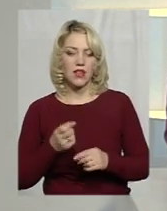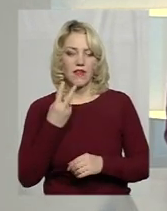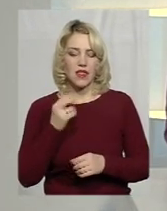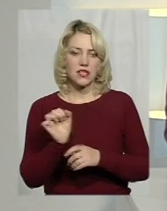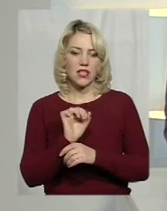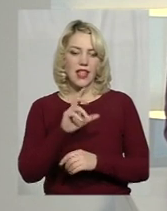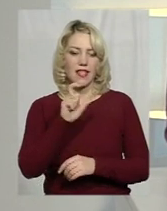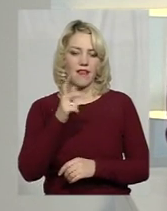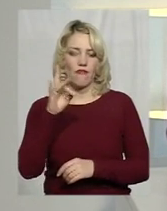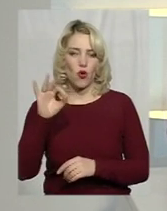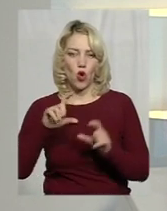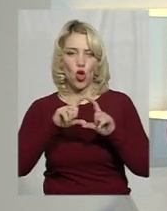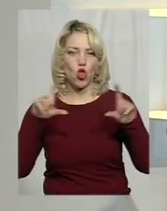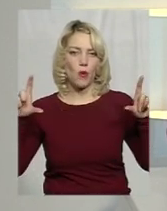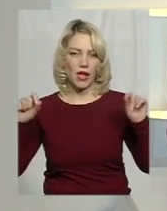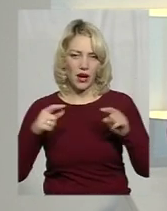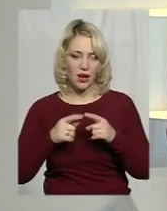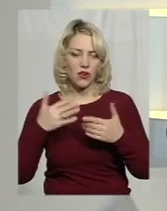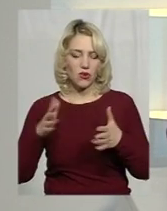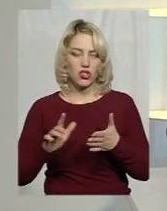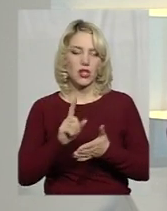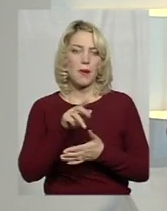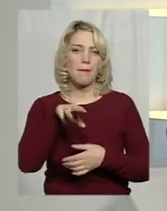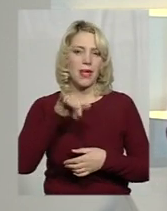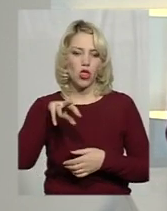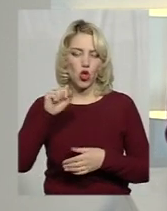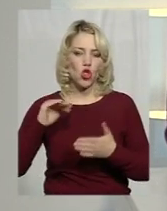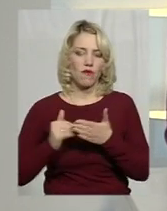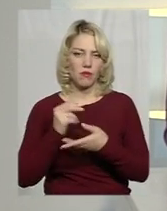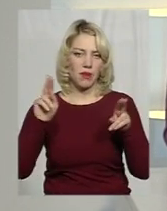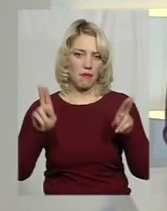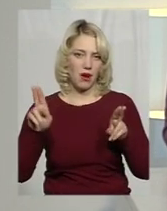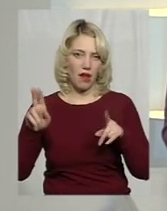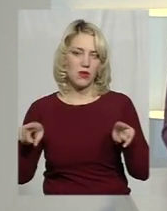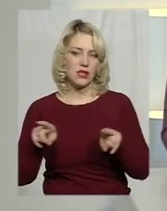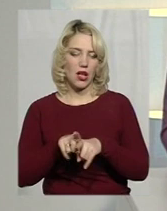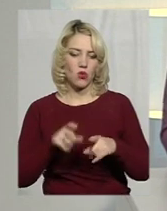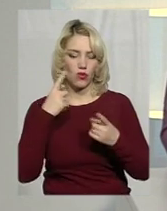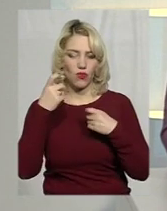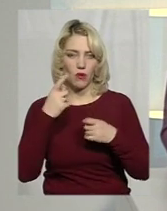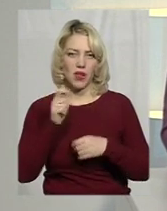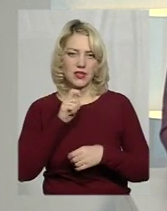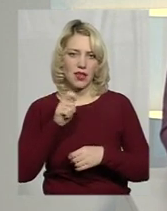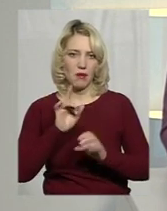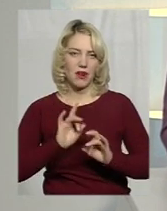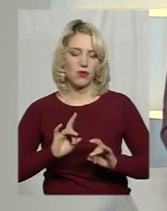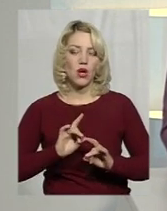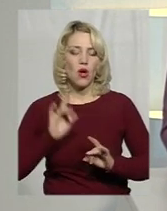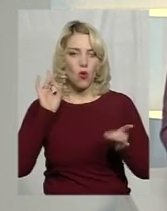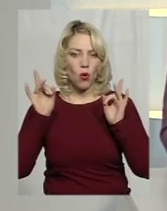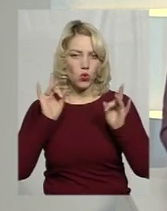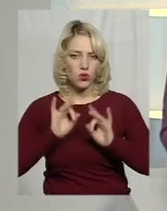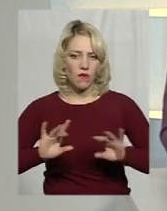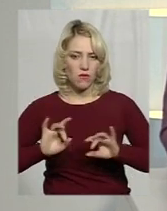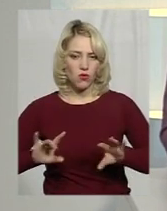євро-номерах розмитнили на Хмельниччині за новими правилами. Таку інформацію вчора на брифінгу озвучив заступник начальника митного